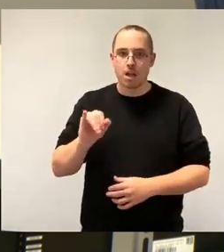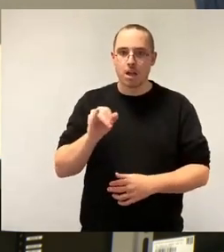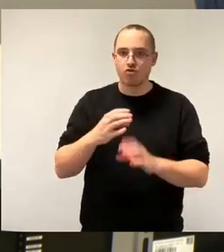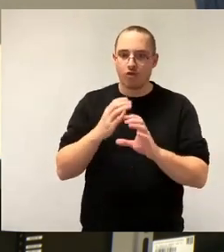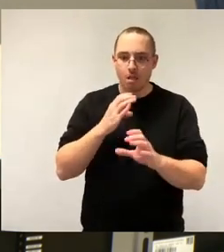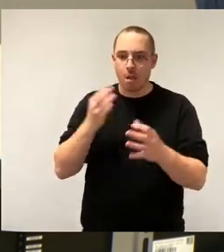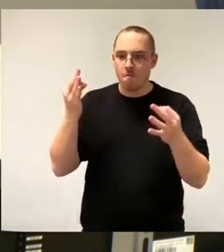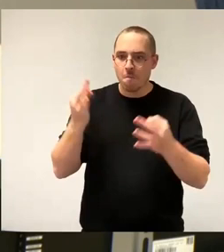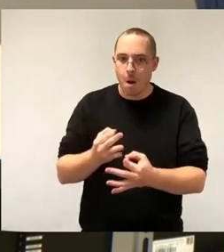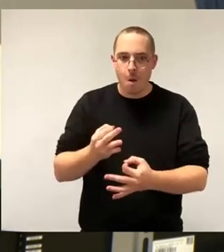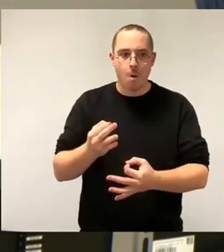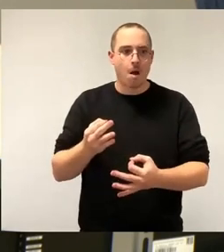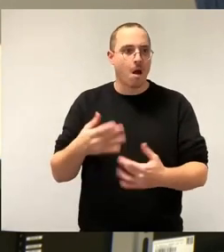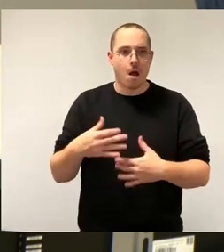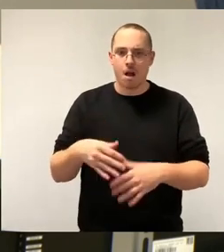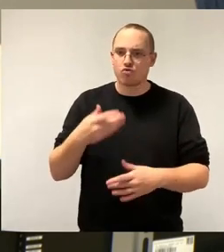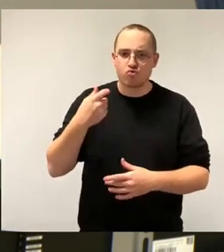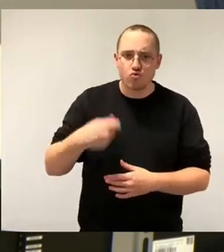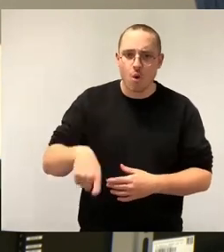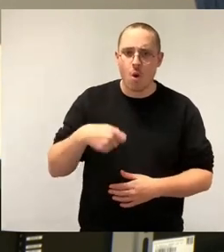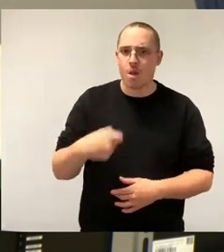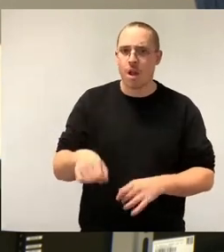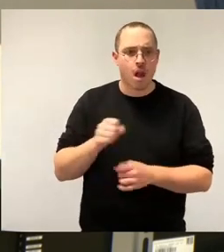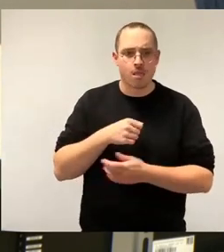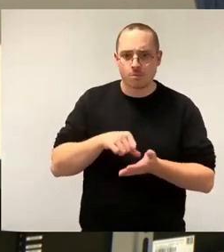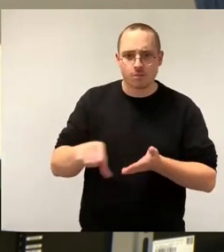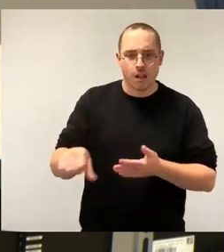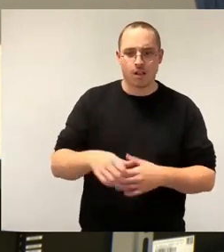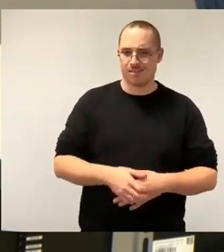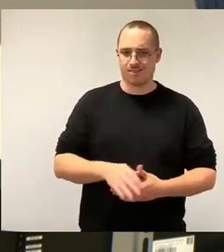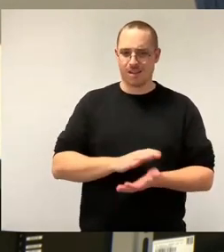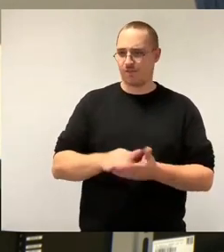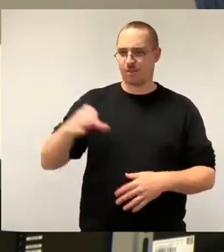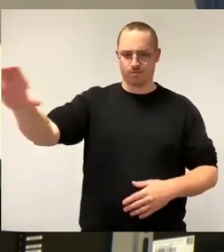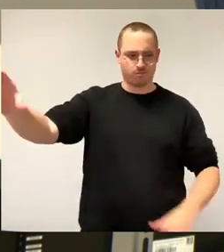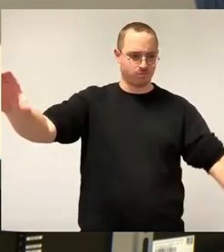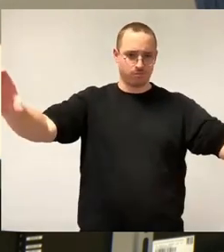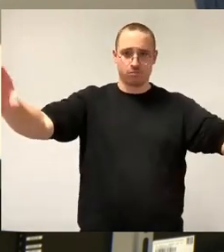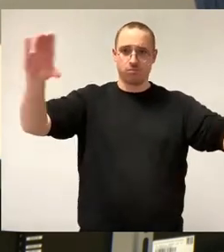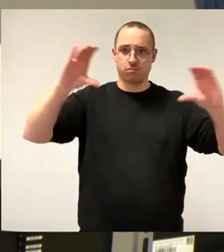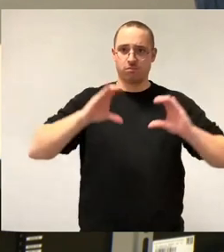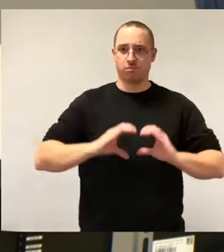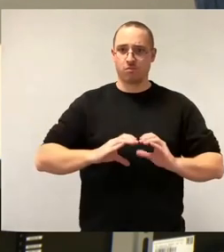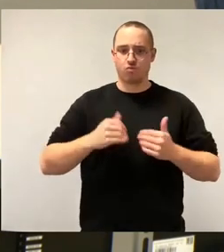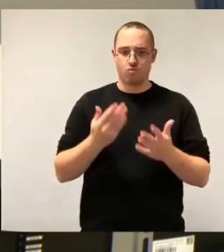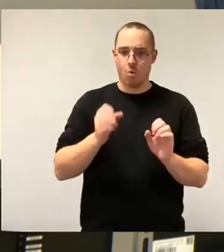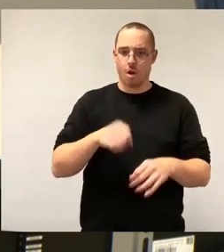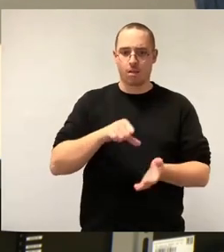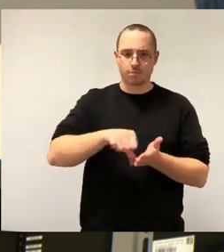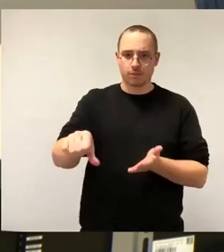Und im Vergleich dieser beiden Bereiche, sage ich, das könnten wir uns alles leisten. Wir könnten aus diesem überplanmäßigen Gewinn